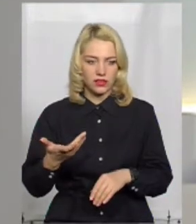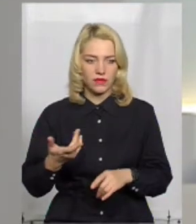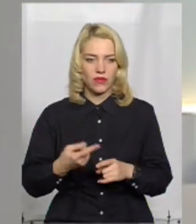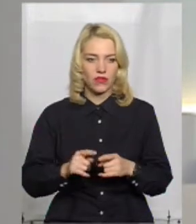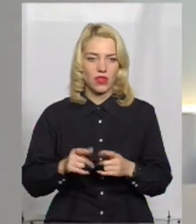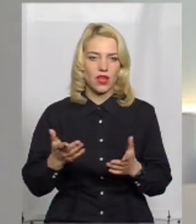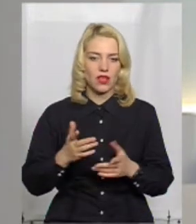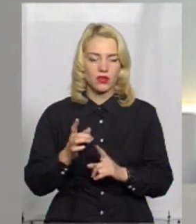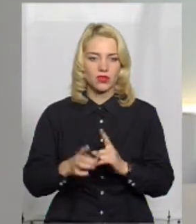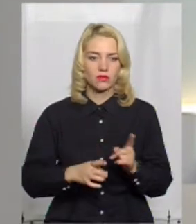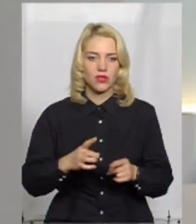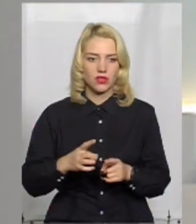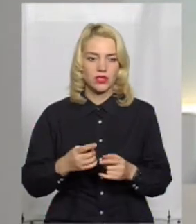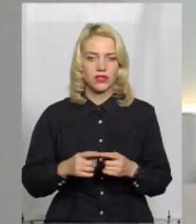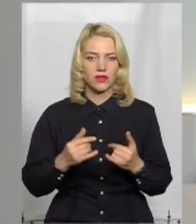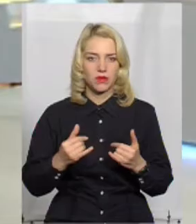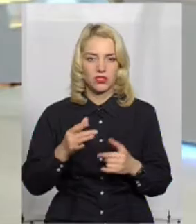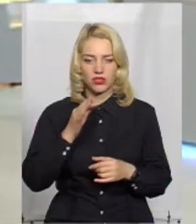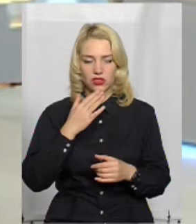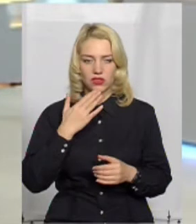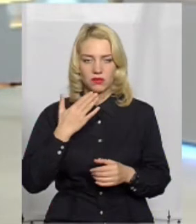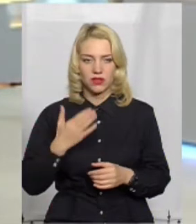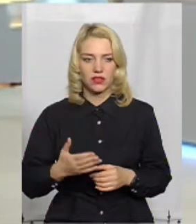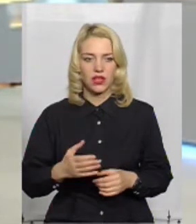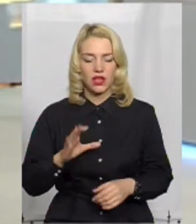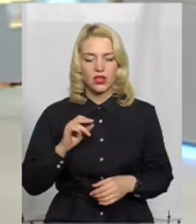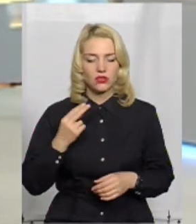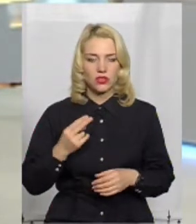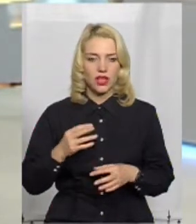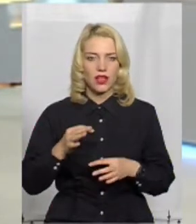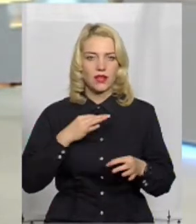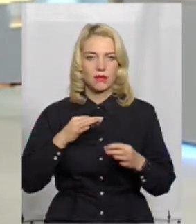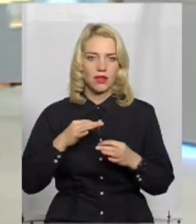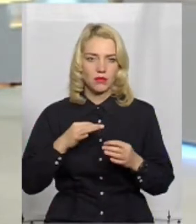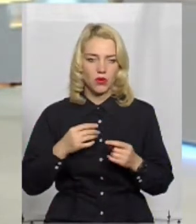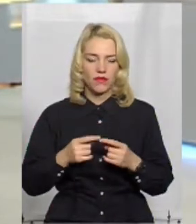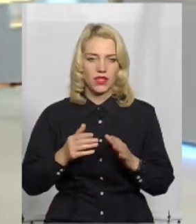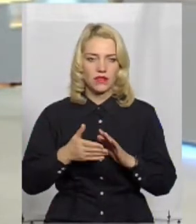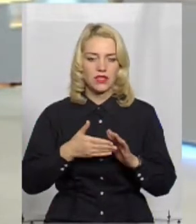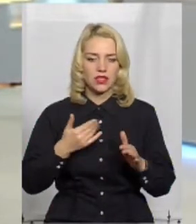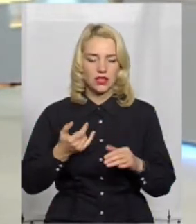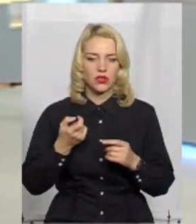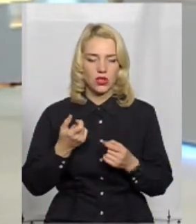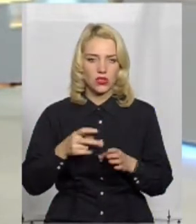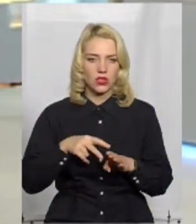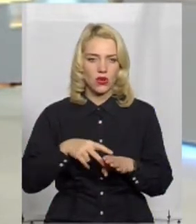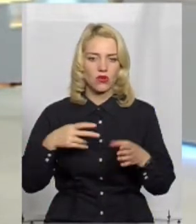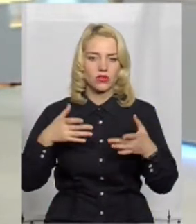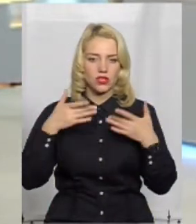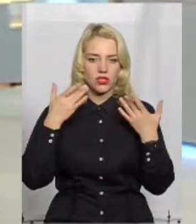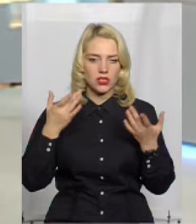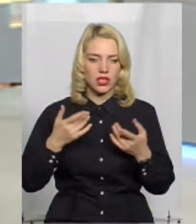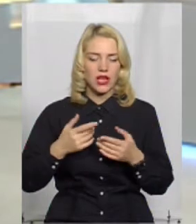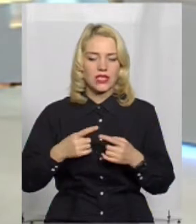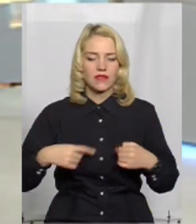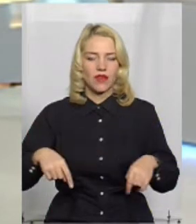вона якось змінилась на теперішній час? Ну, соціальні перемовники покликані в першу чергу трішки розгрузити дільничних офіцерів